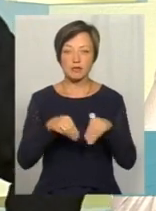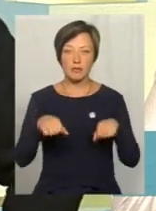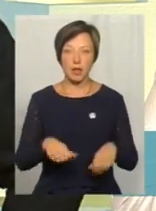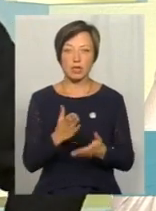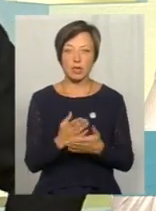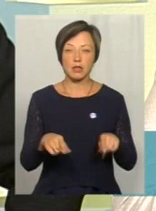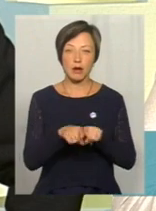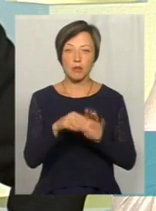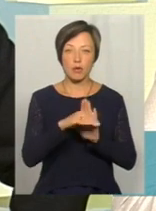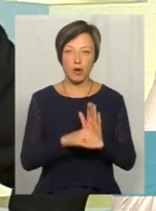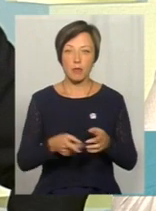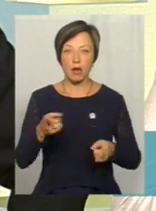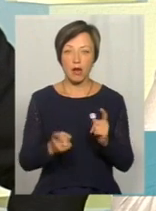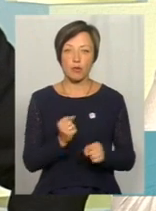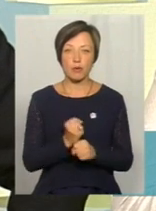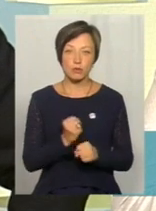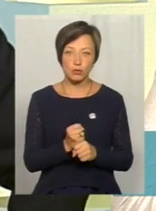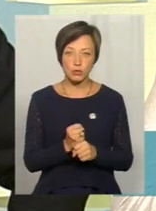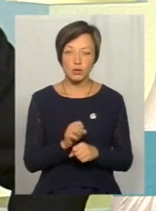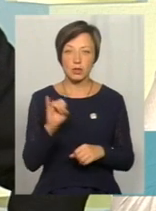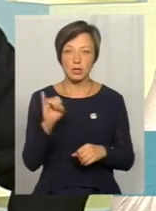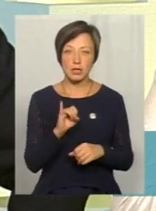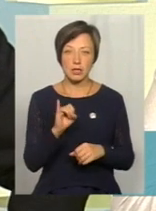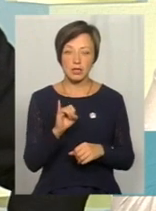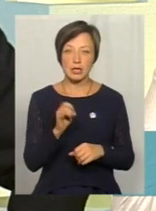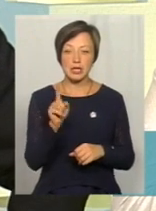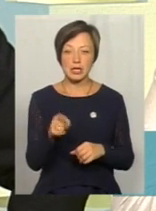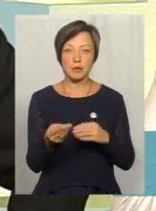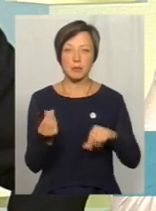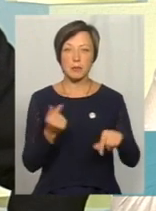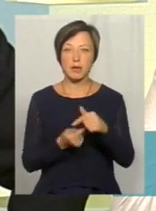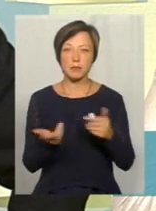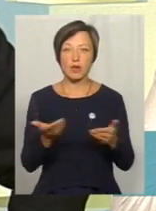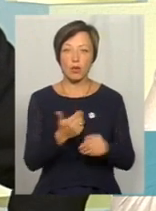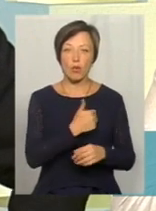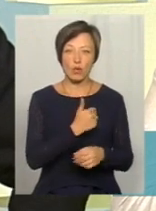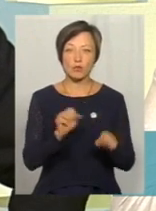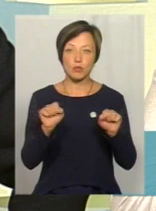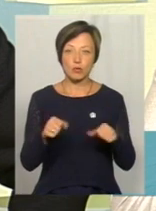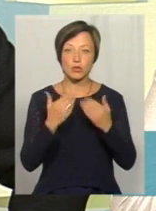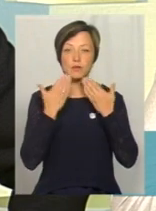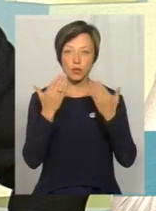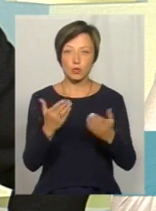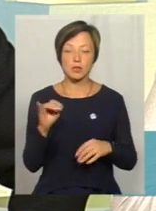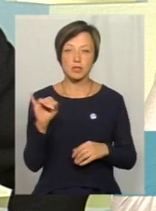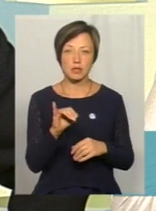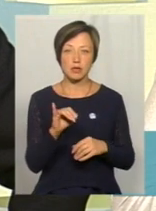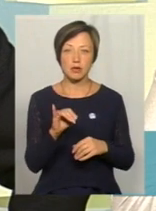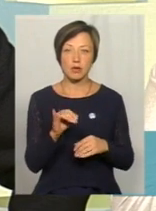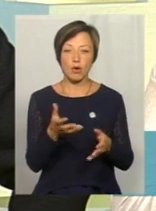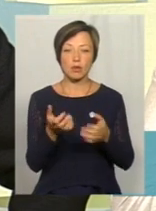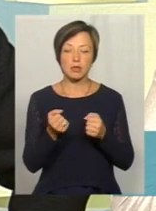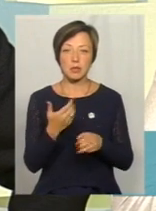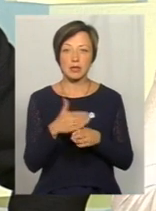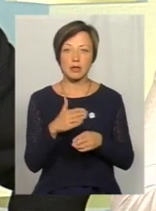програма, вона реально працює. І ті підприємці, які хочуть, можуть звернутися і отримати